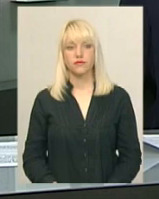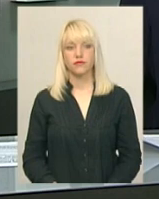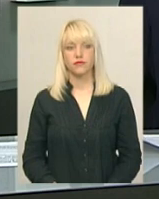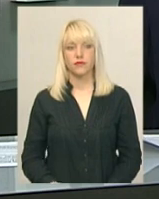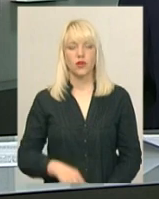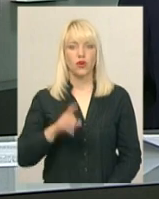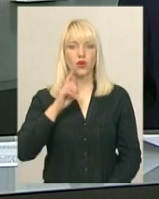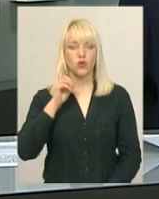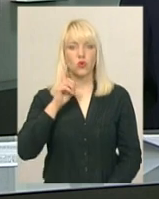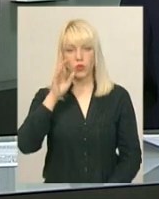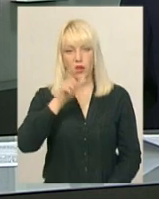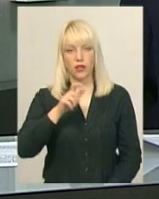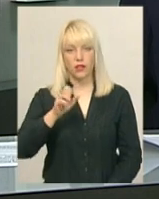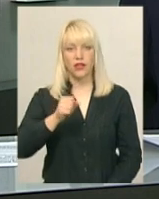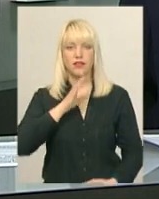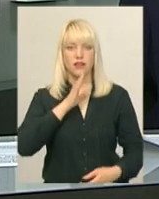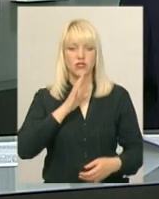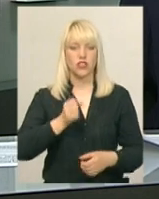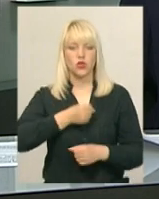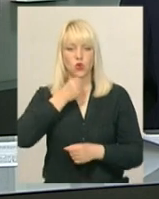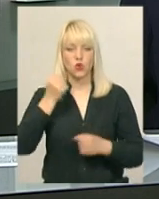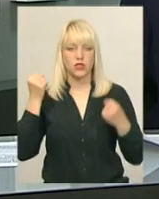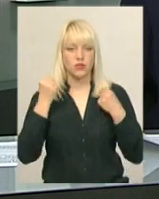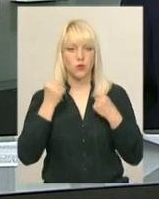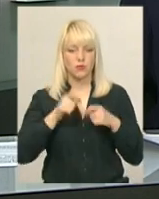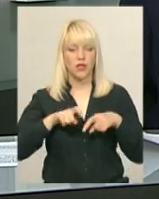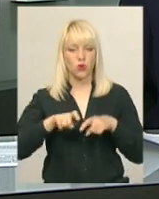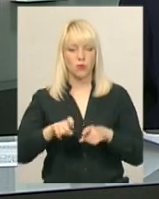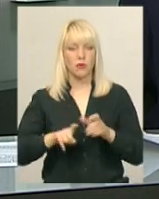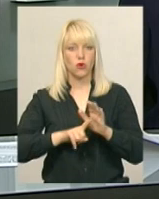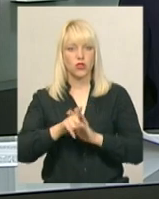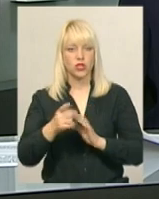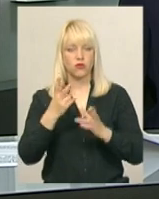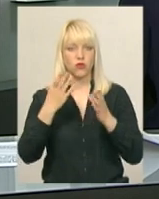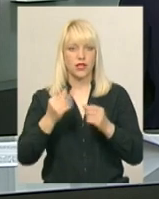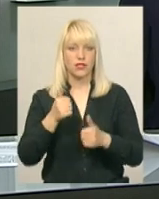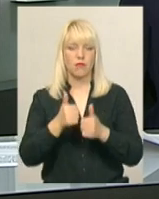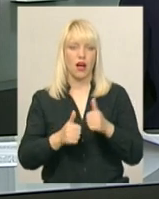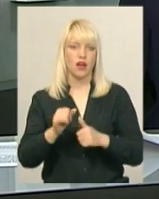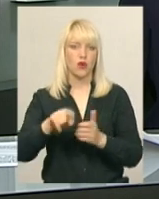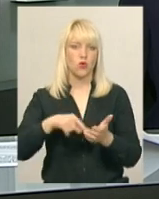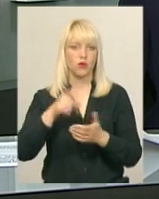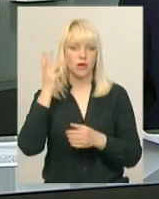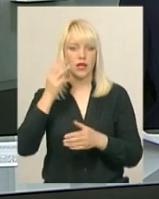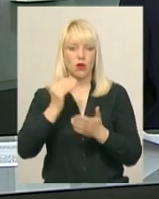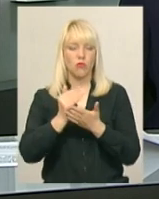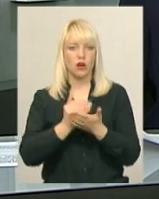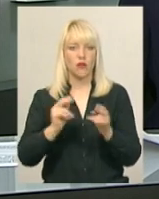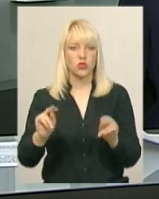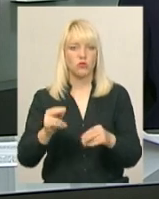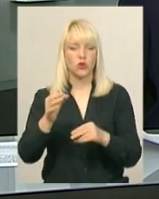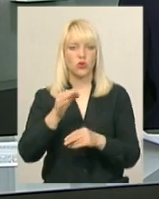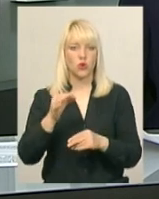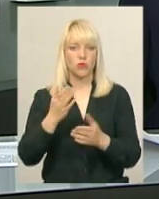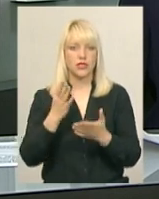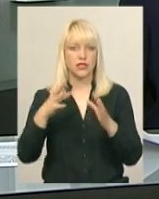Юнаки, дівчата та дорослі спортсмени-легкоатлети сьогодні розпочали дводенні змагання в Хмельницькому. Програма чемпіонату області складається